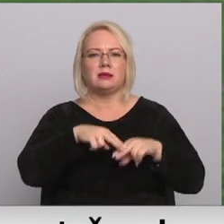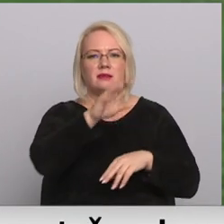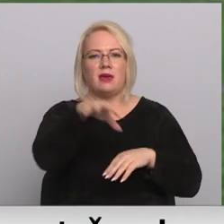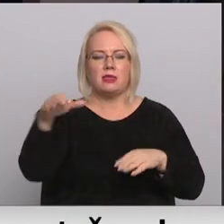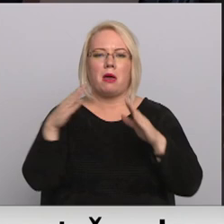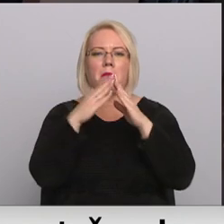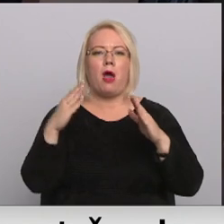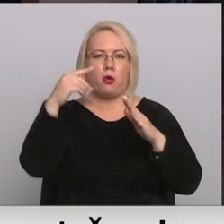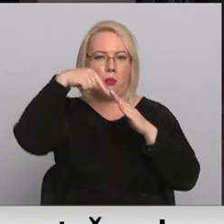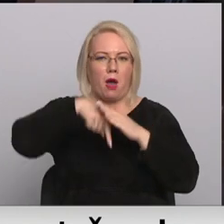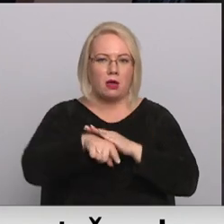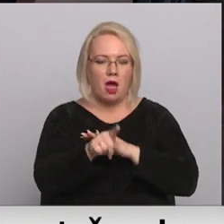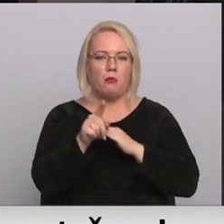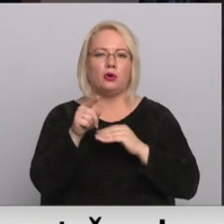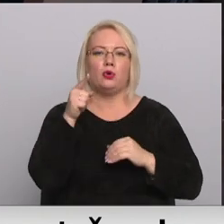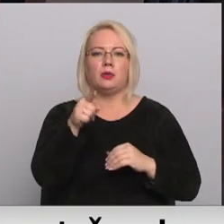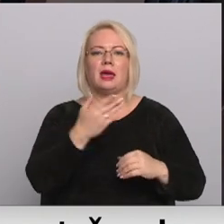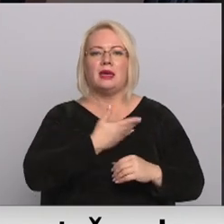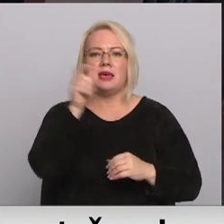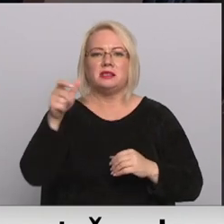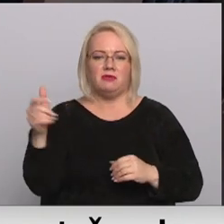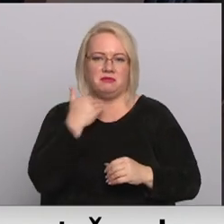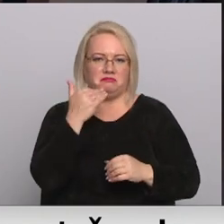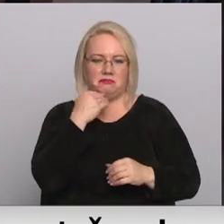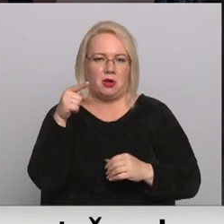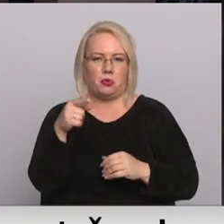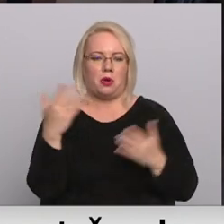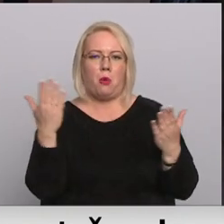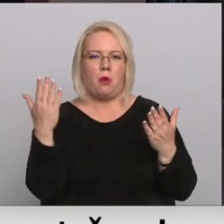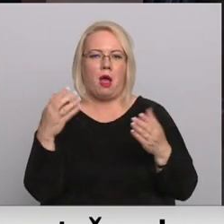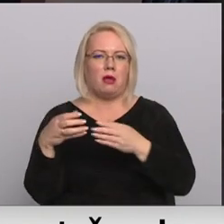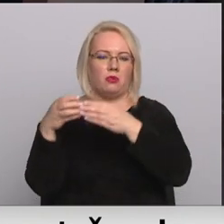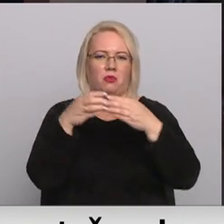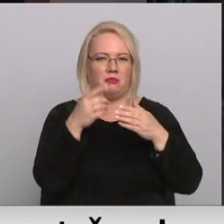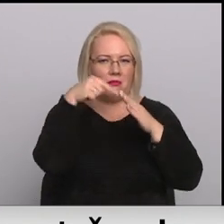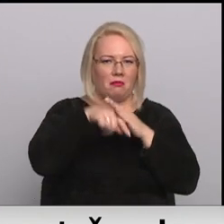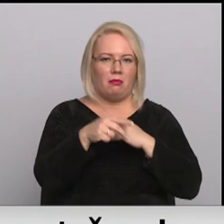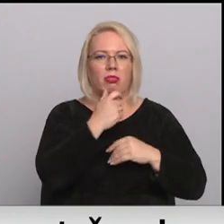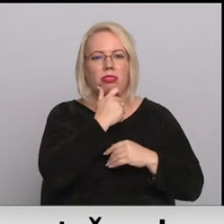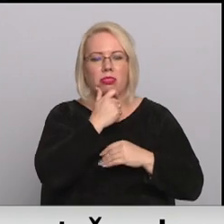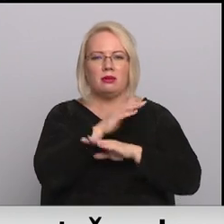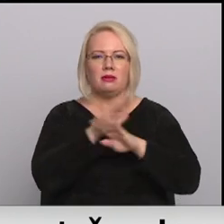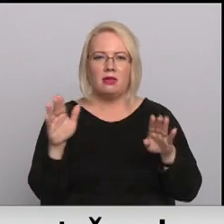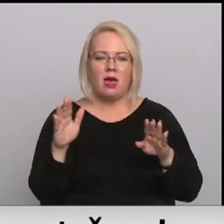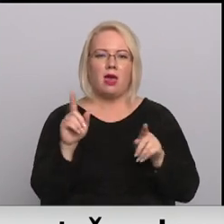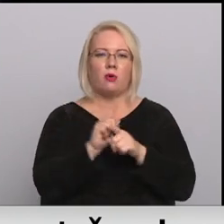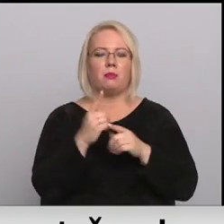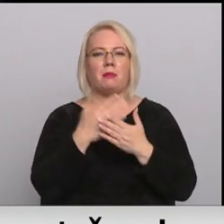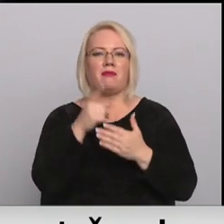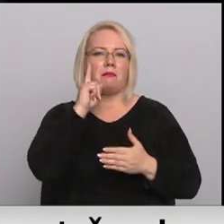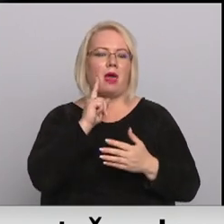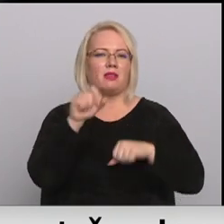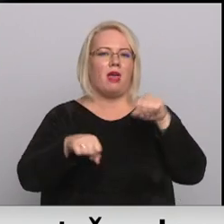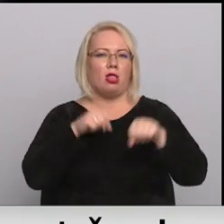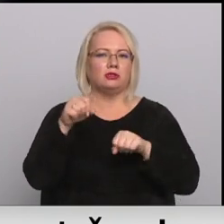pagrabos un diezvai iedzīvotāji gribēs, tur kaut kāda tāda lieta, ja tajā pašā laikā tur nolikt velosipēdus un